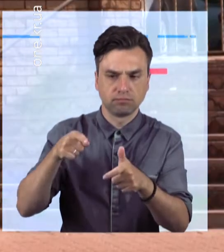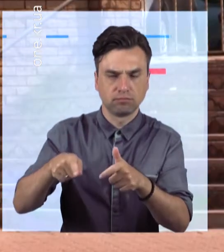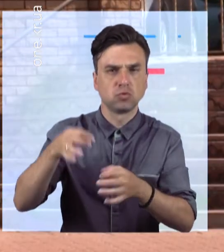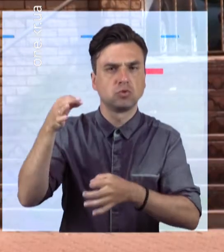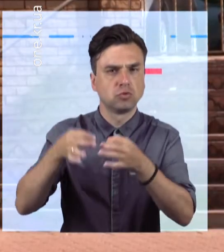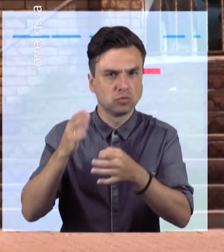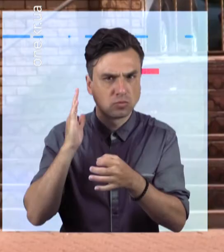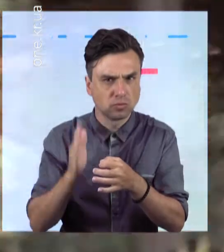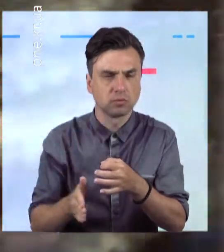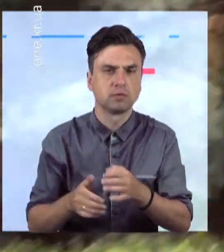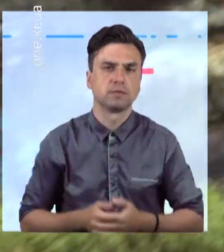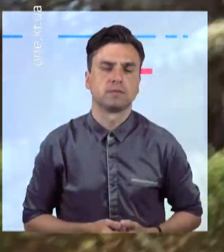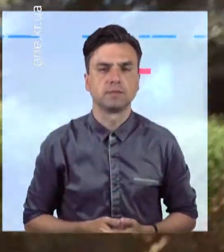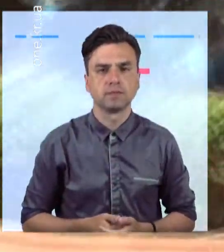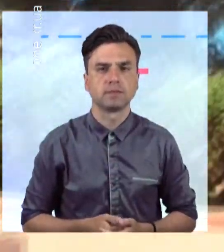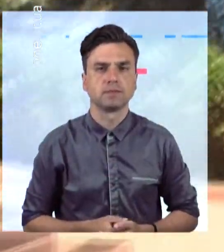запобіжного заходу.